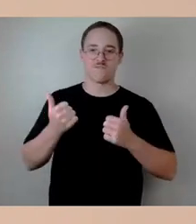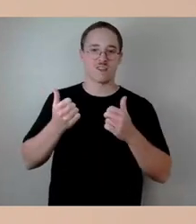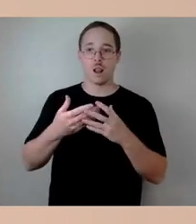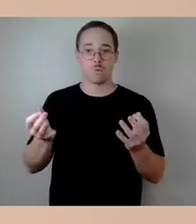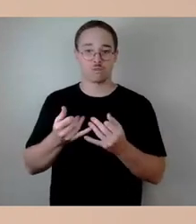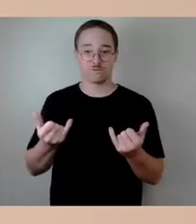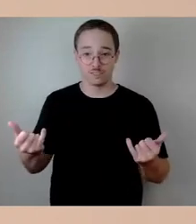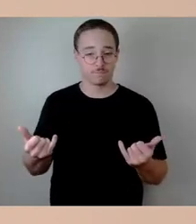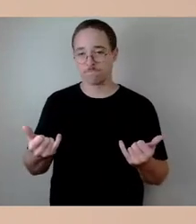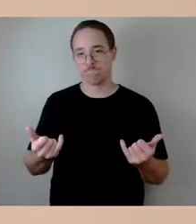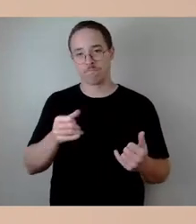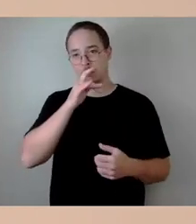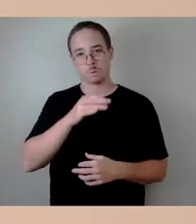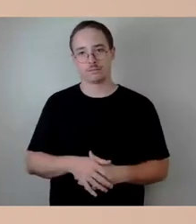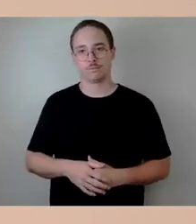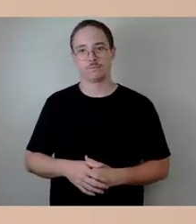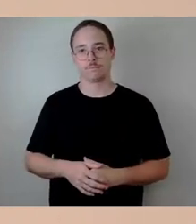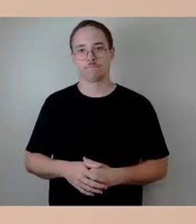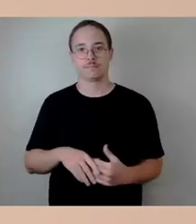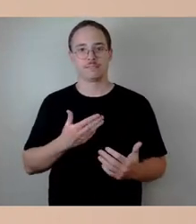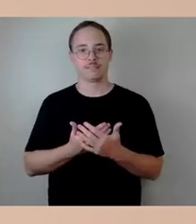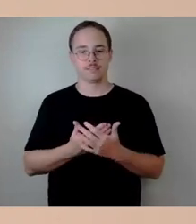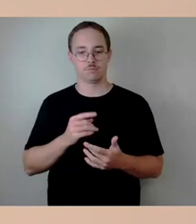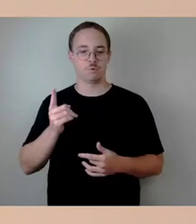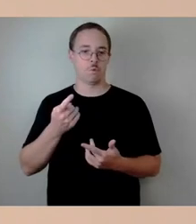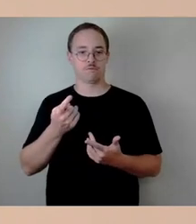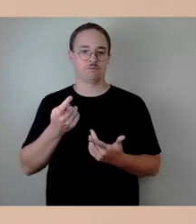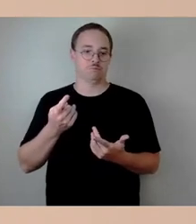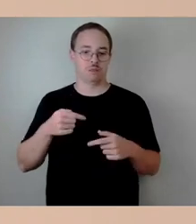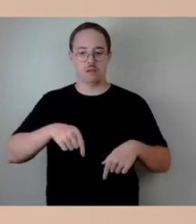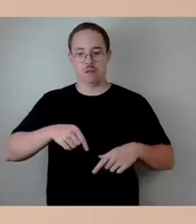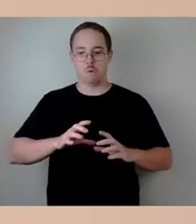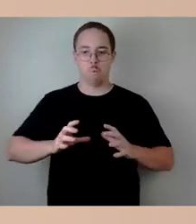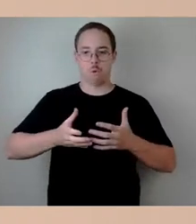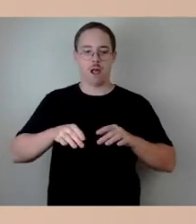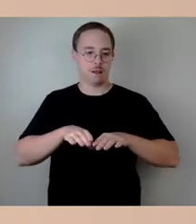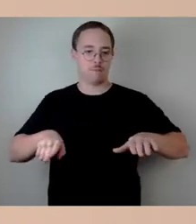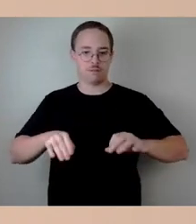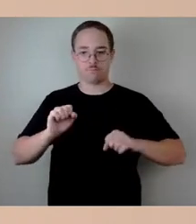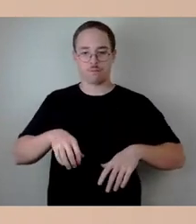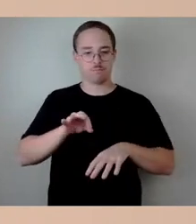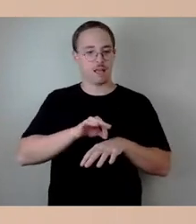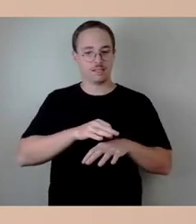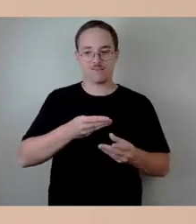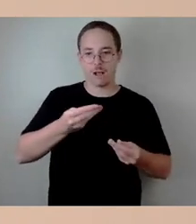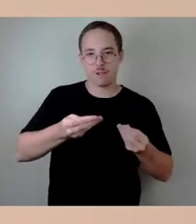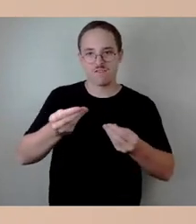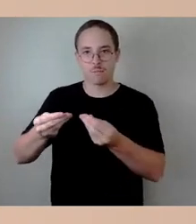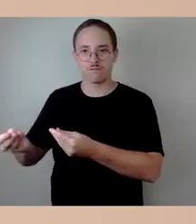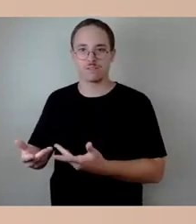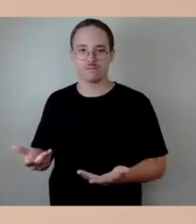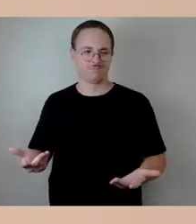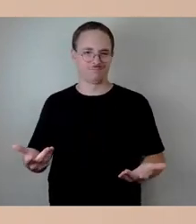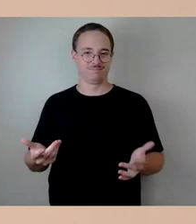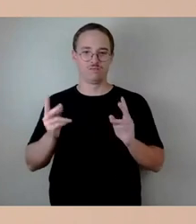wir hier auf kommunaler Ebene helfen, an Ärzte vermitteln können, an dieser Stelle einfach fehlläuft, weil